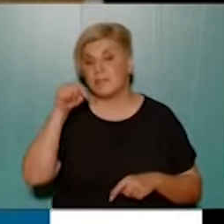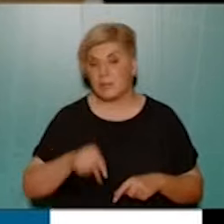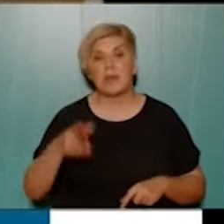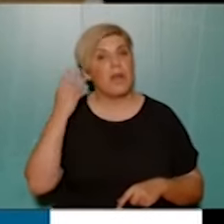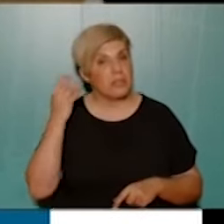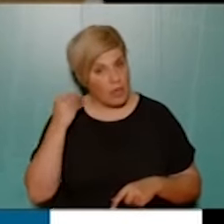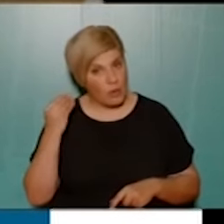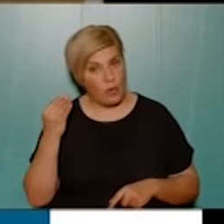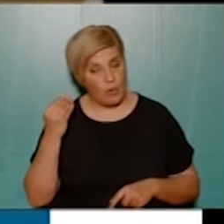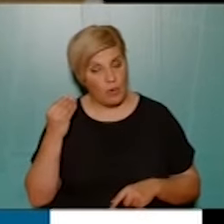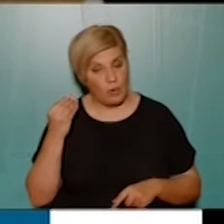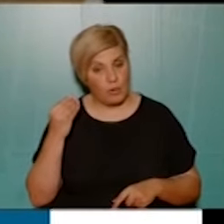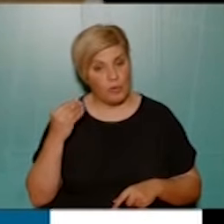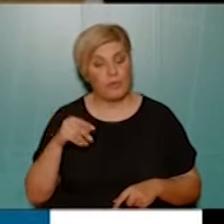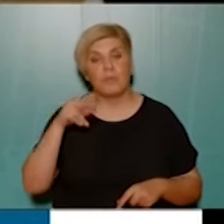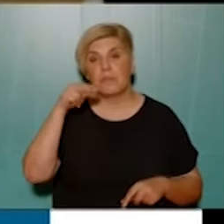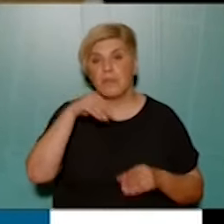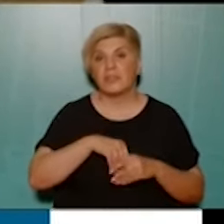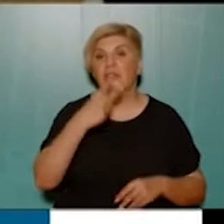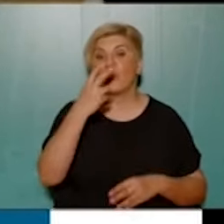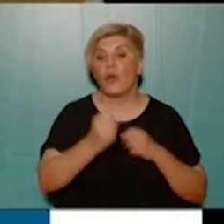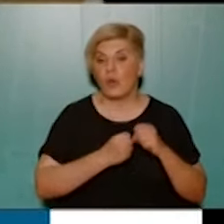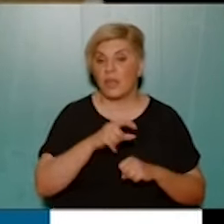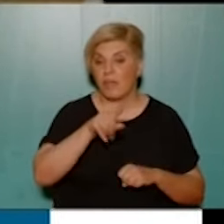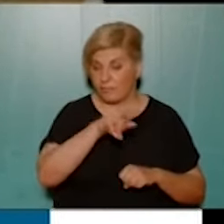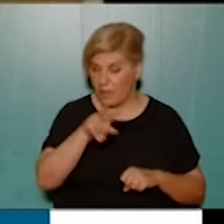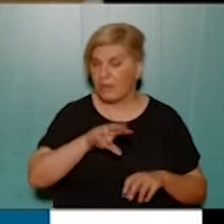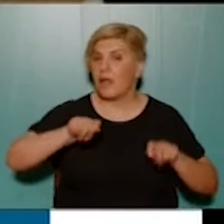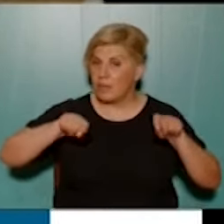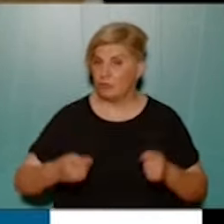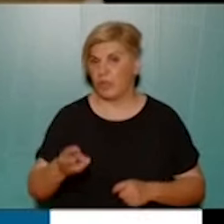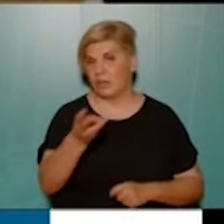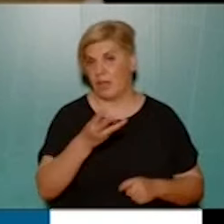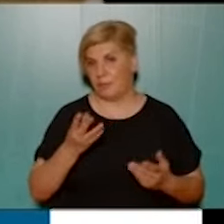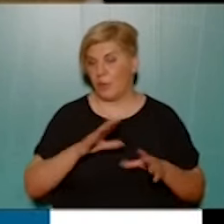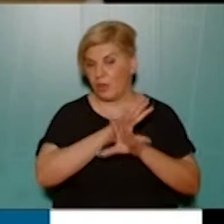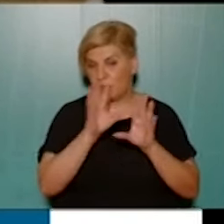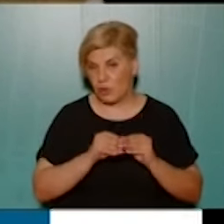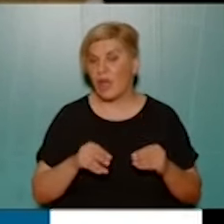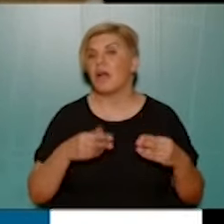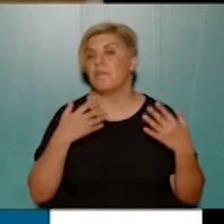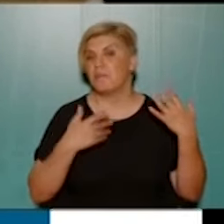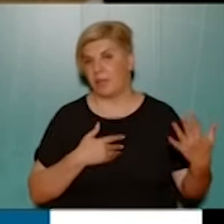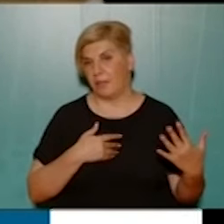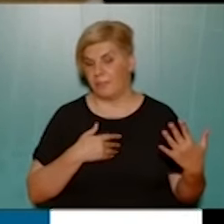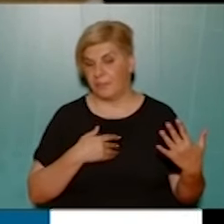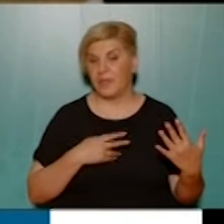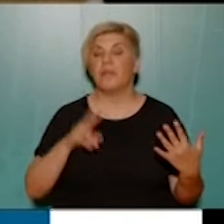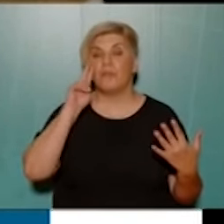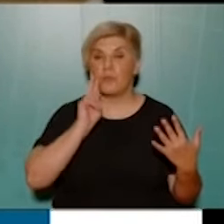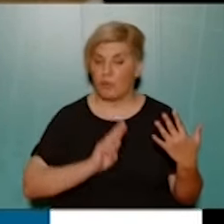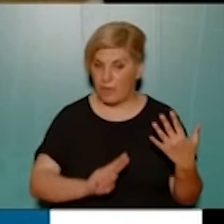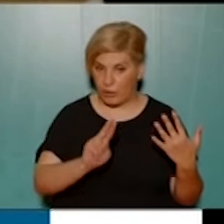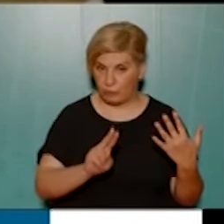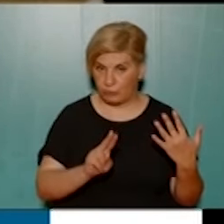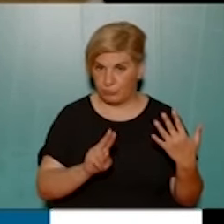μαθαίνουμε ότι μέσα σε ένα-δύο χρόνια πρέπει και αυτά να κλείσουν. Και έχουμε πει, προφανώς, και